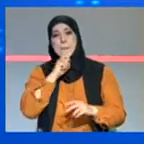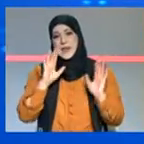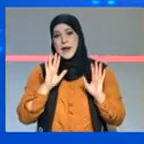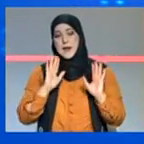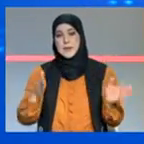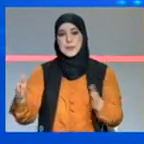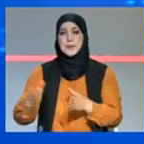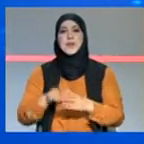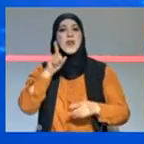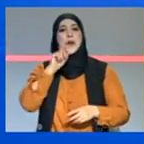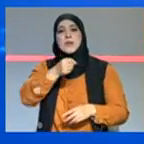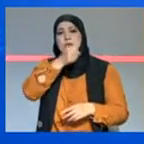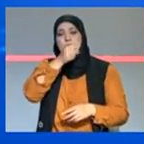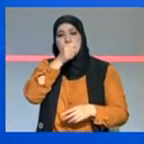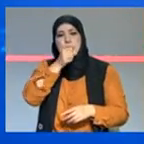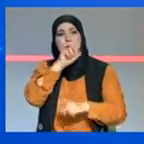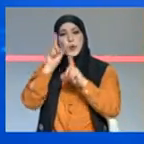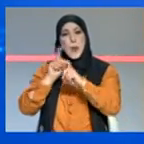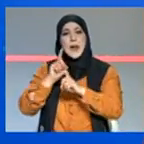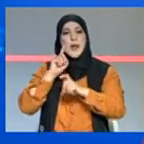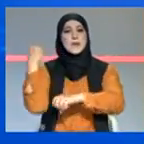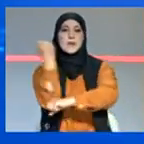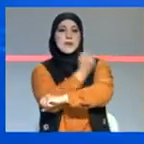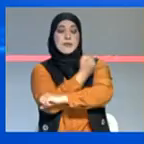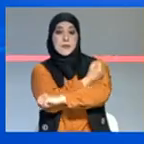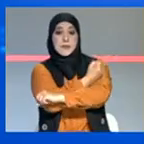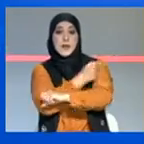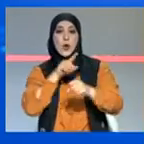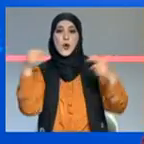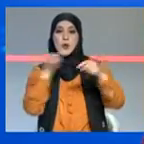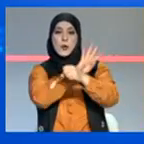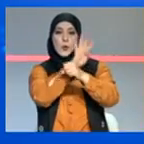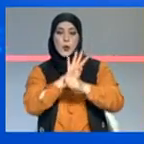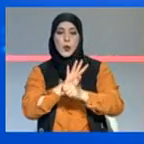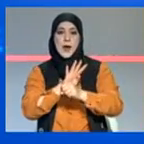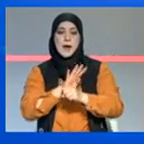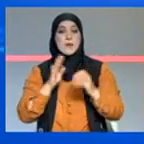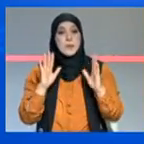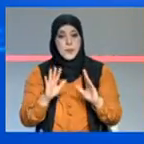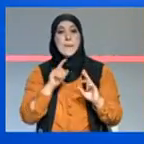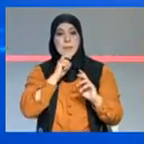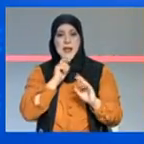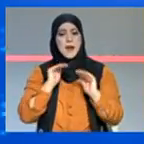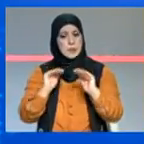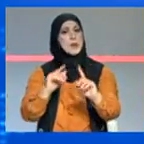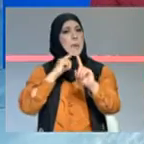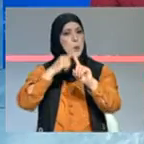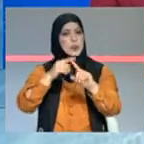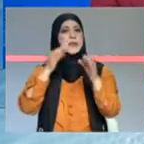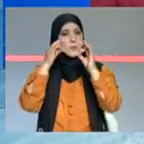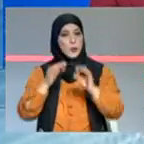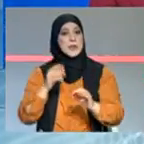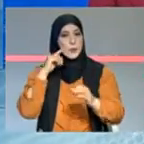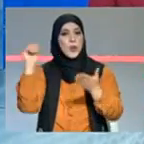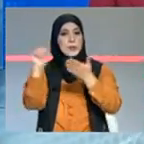فيما يتعلق بالتلقيح المضادة لفيروس كورونا هل تعتقدون أنها مازالت يعني سرية المفعول مازالت فعالة في